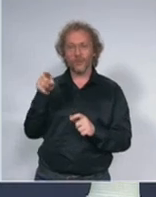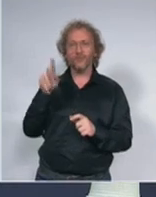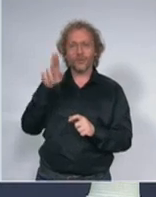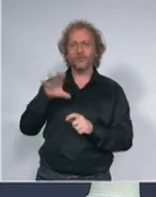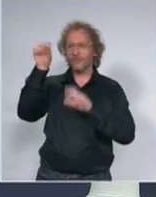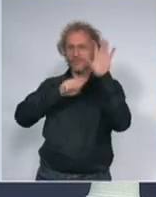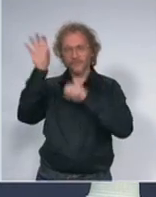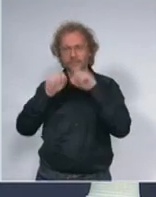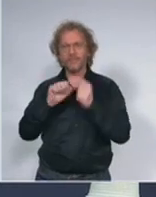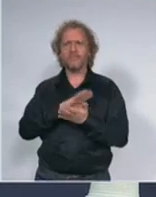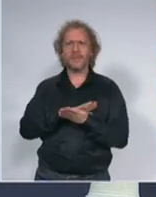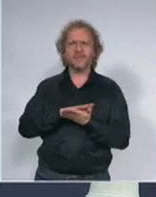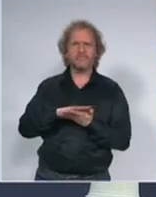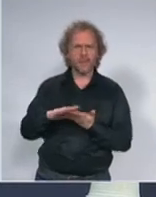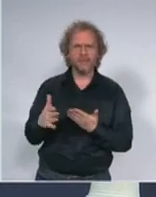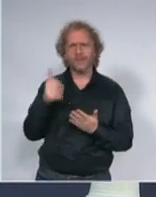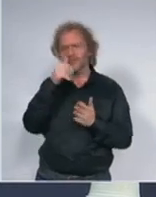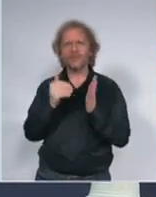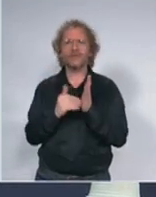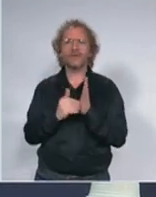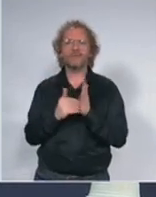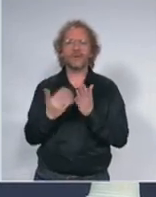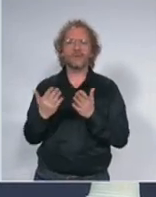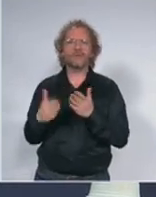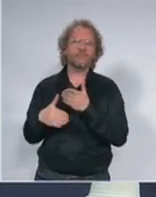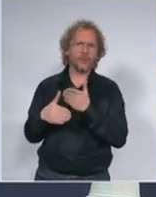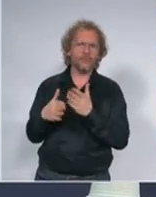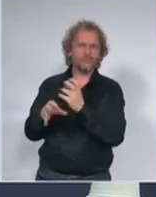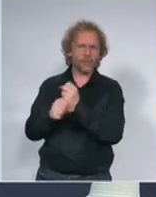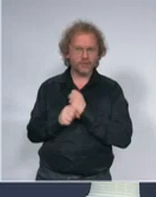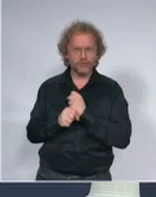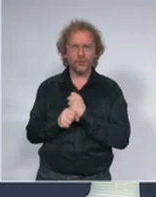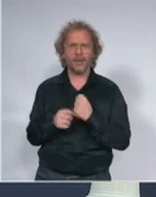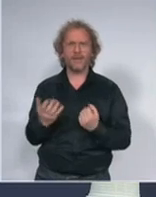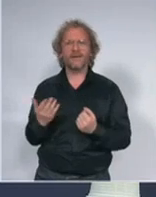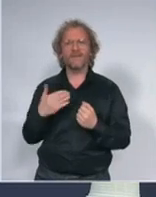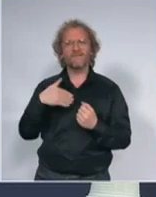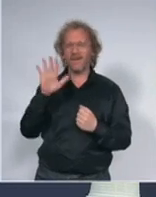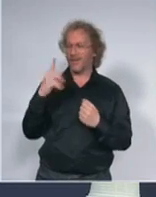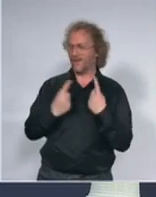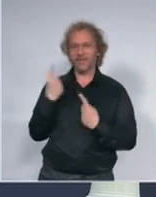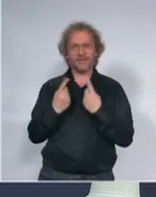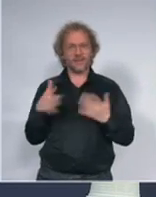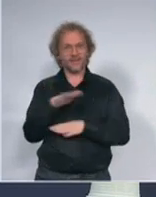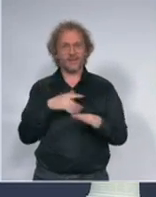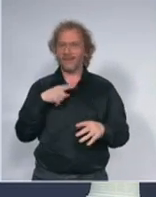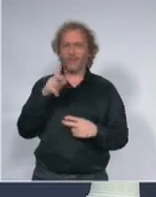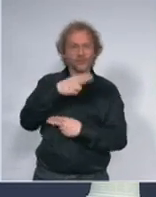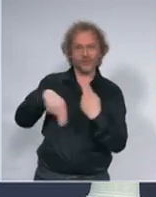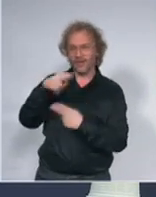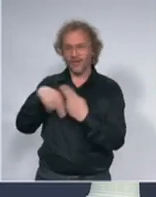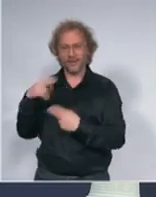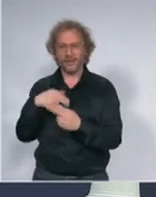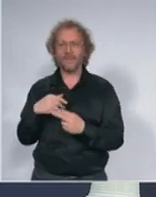građanima republike Srbije u vreme kada je limitirano kretanje u vreme vanrednog stanja i samo izolacije još jednom